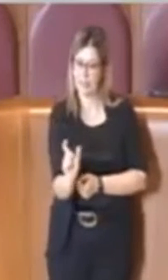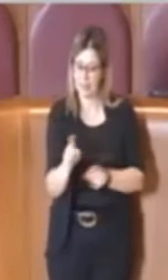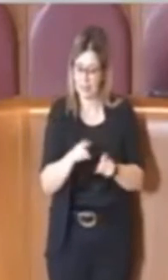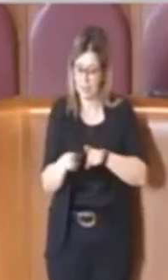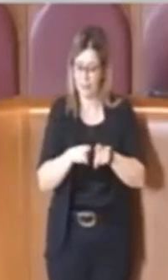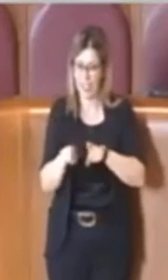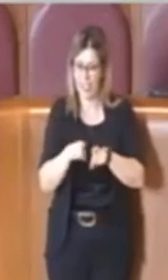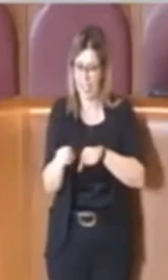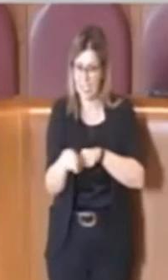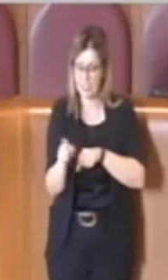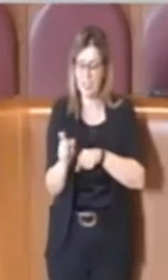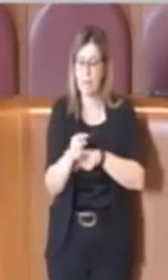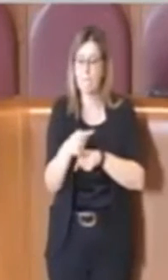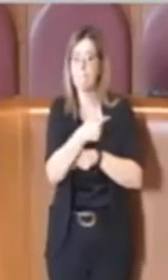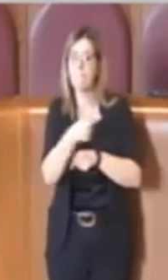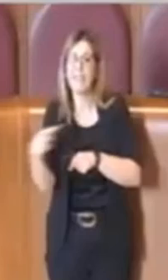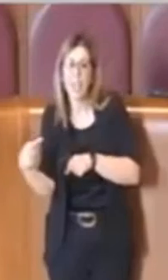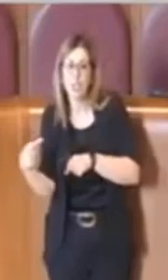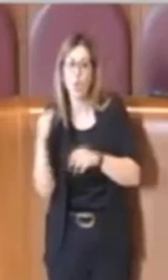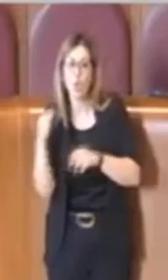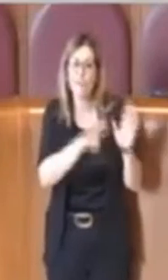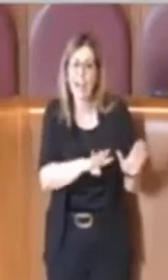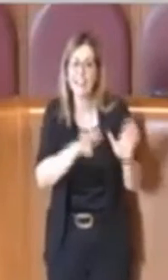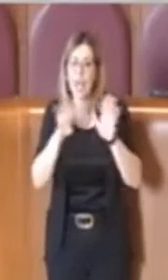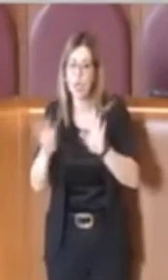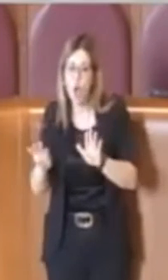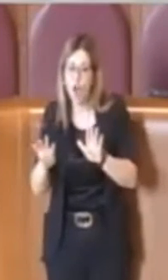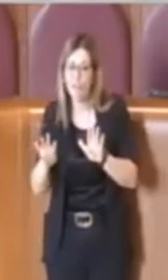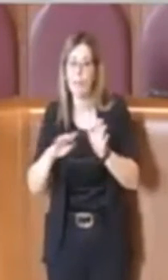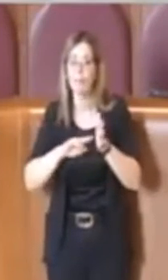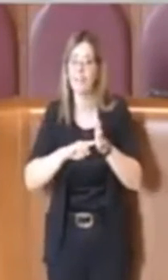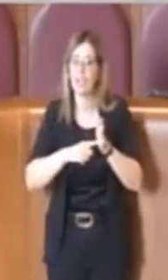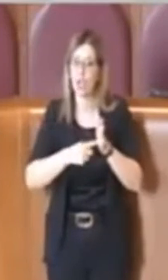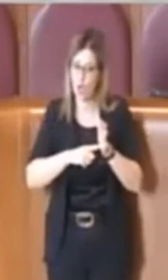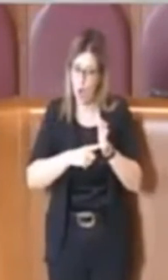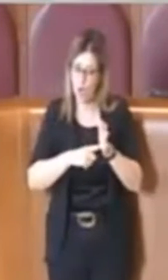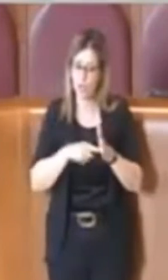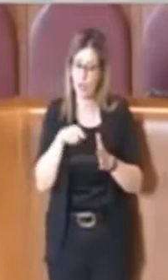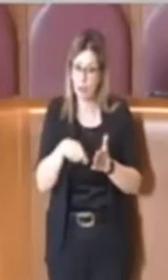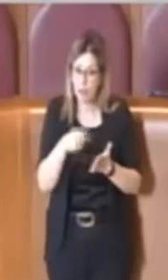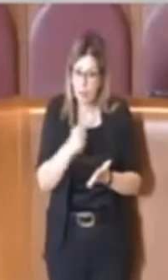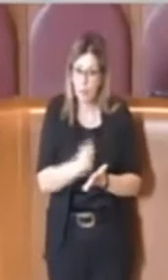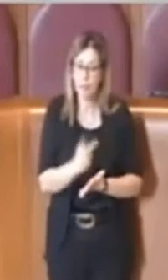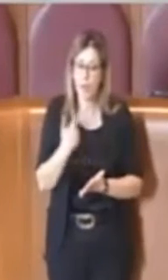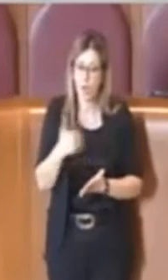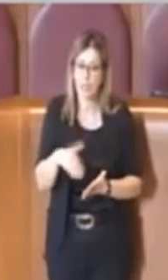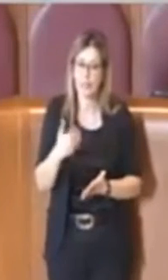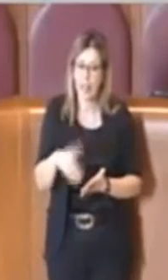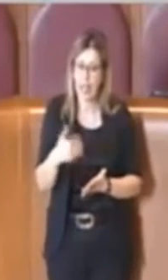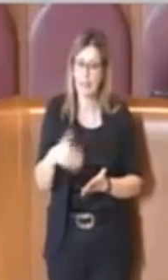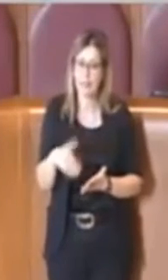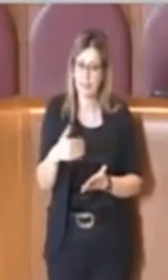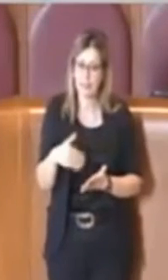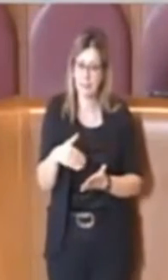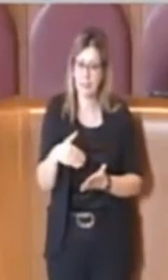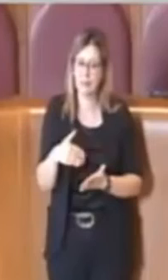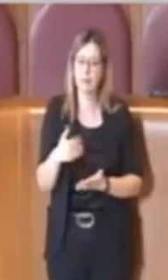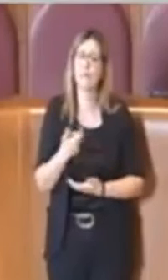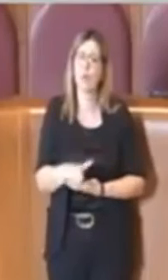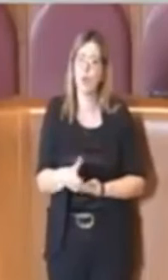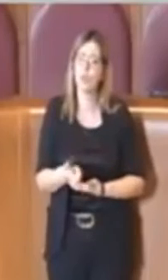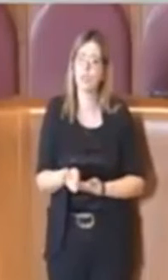meno 99 milioni. Questo è importantissimo, perché? Perché vuol dire che,